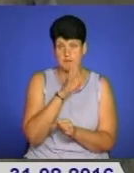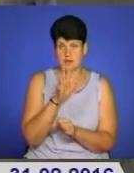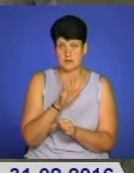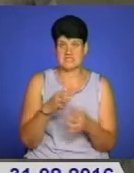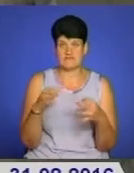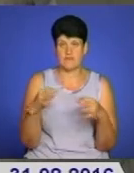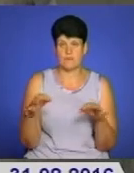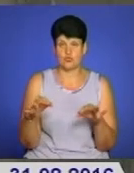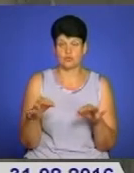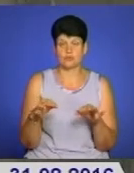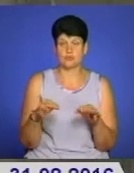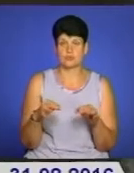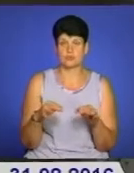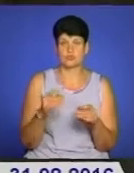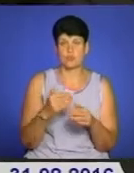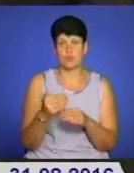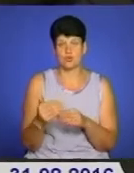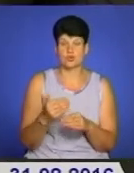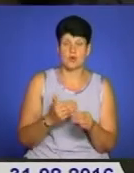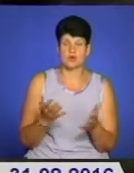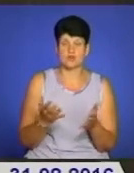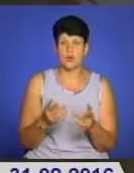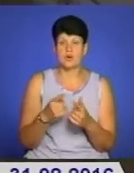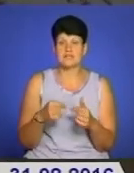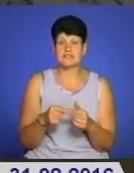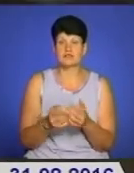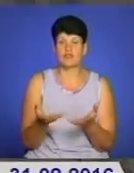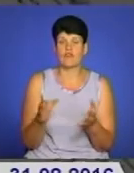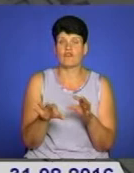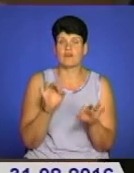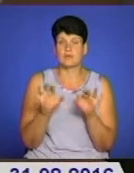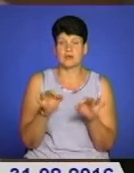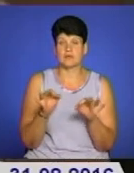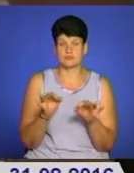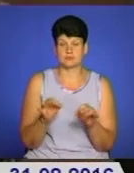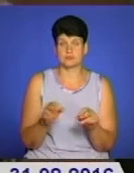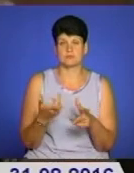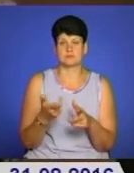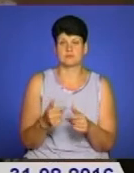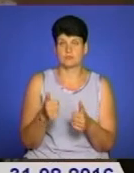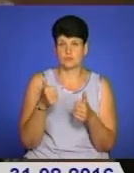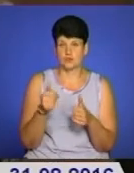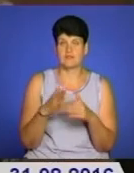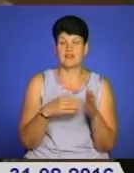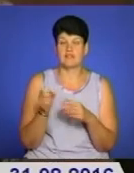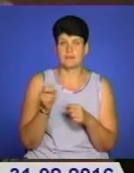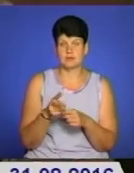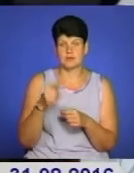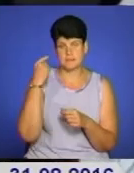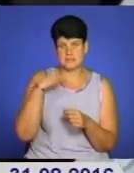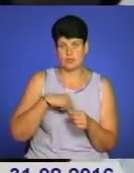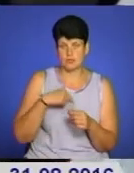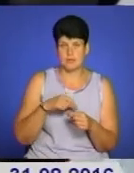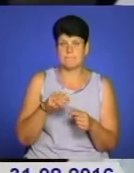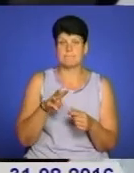свободні. Хто позже, хто раніше. Організатор підбирав собі досить кваліфікованих виконавців, які були обізнані із психологією, методами